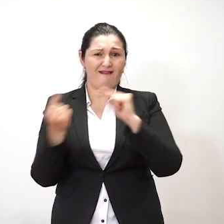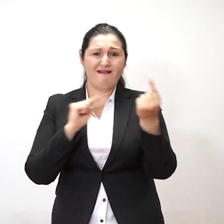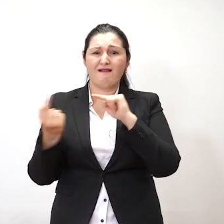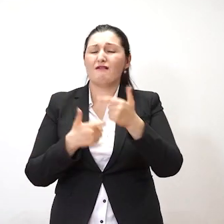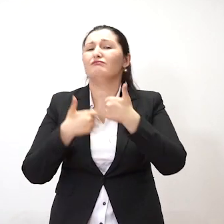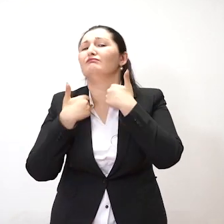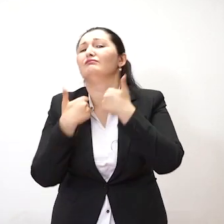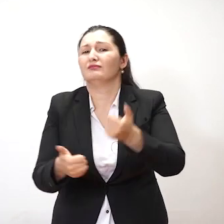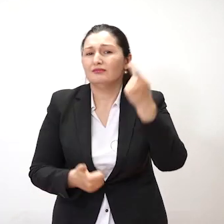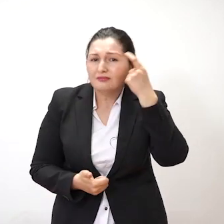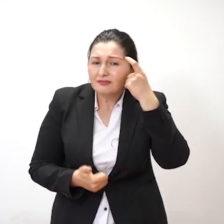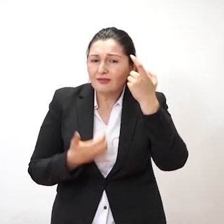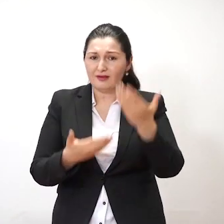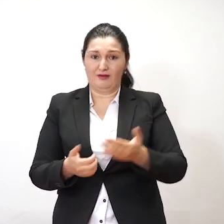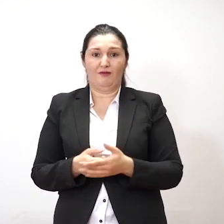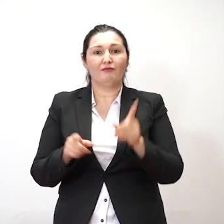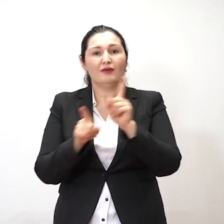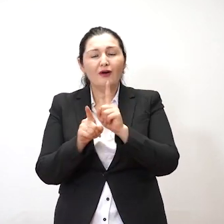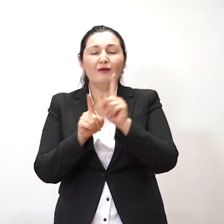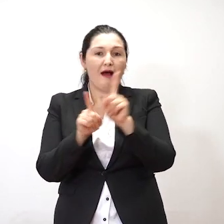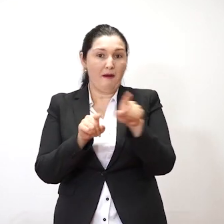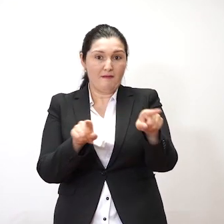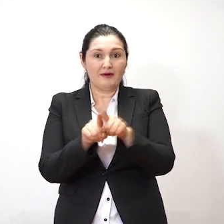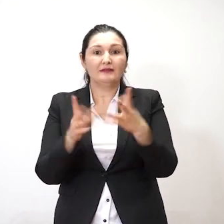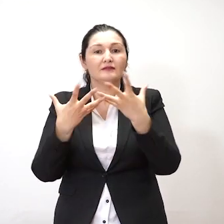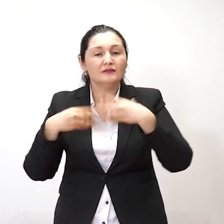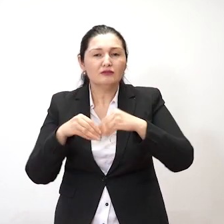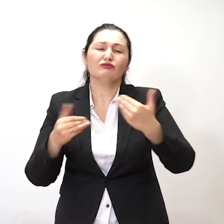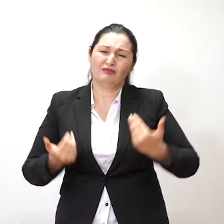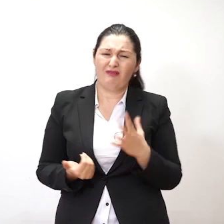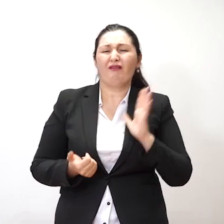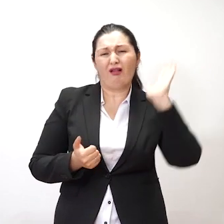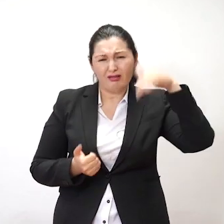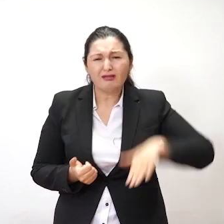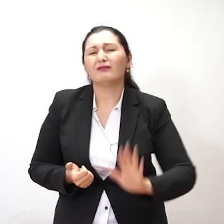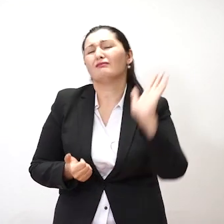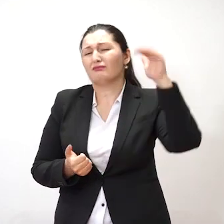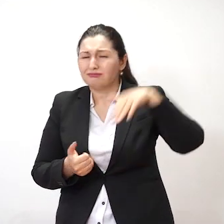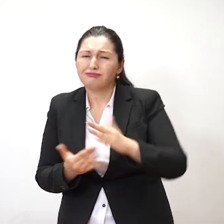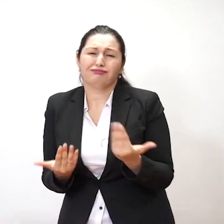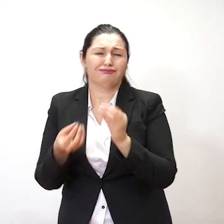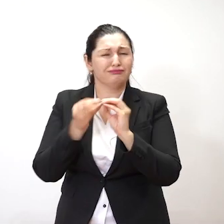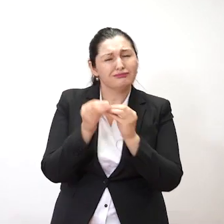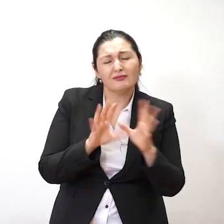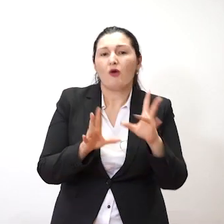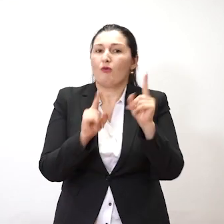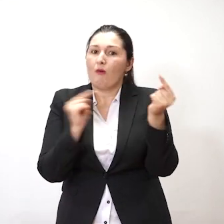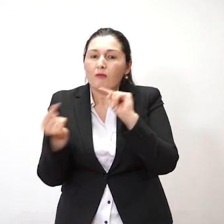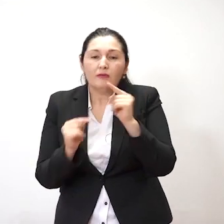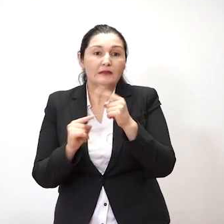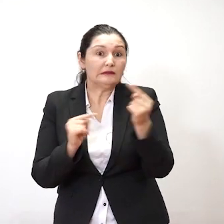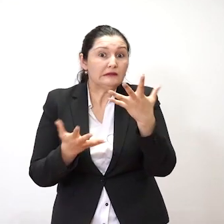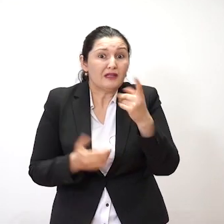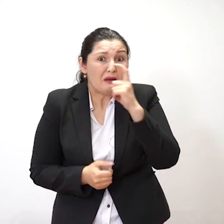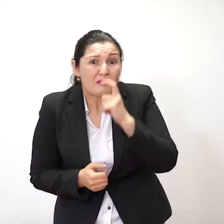باین این ها میبوشند. البته که یکون اویله زندگی پسی و بلندی های زیاد دارد لیکن یکون نفهمی که در باین